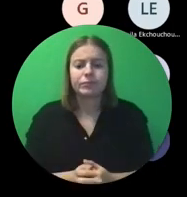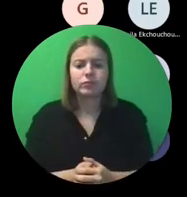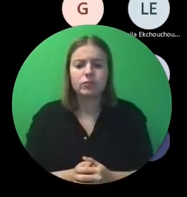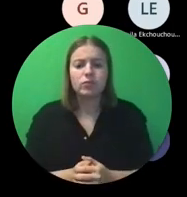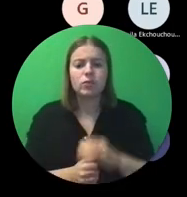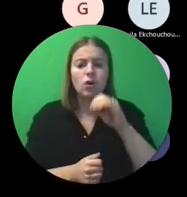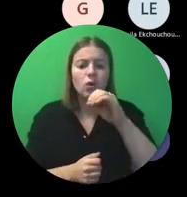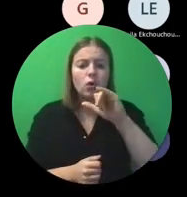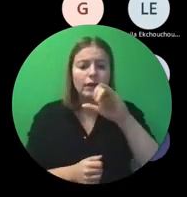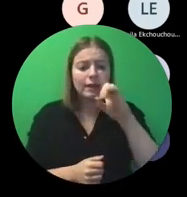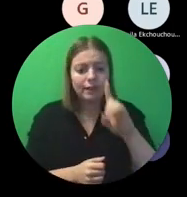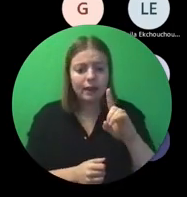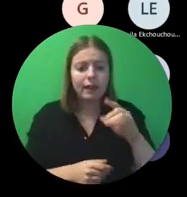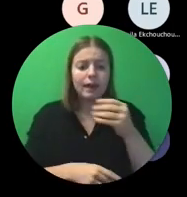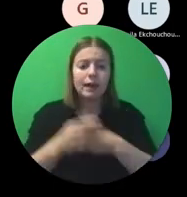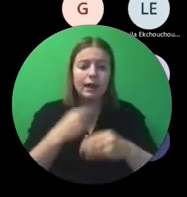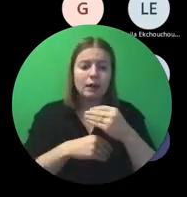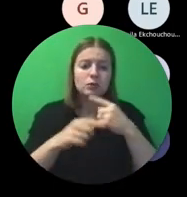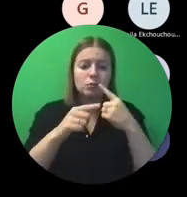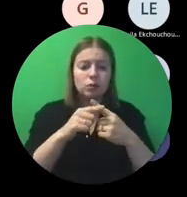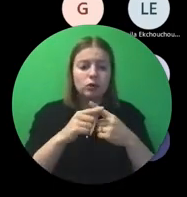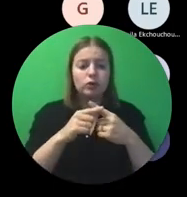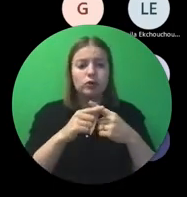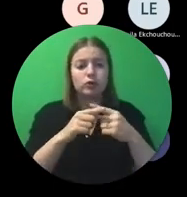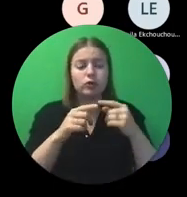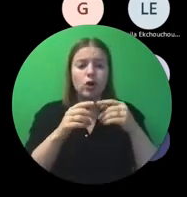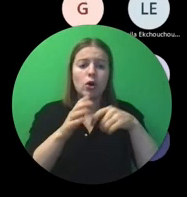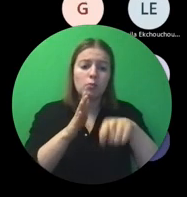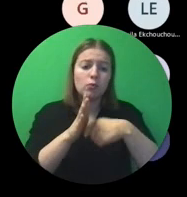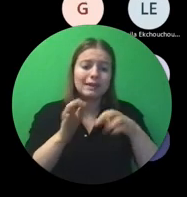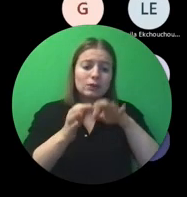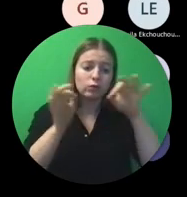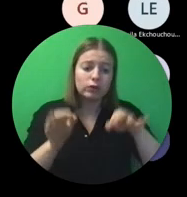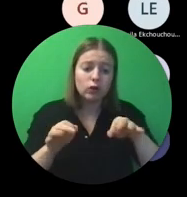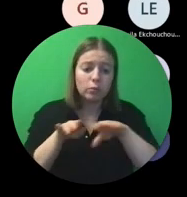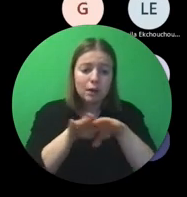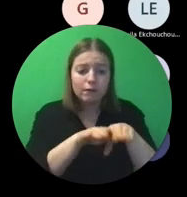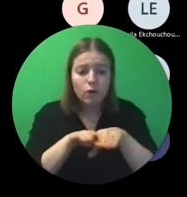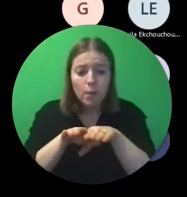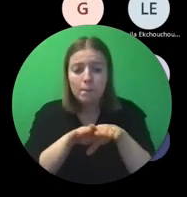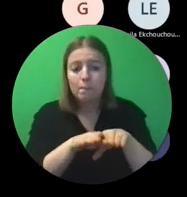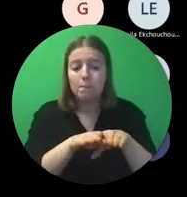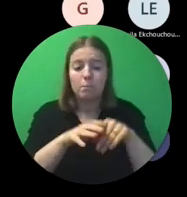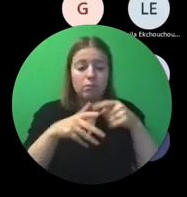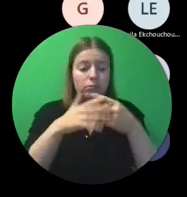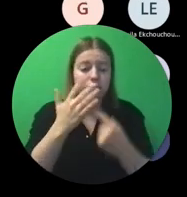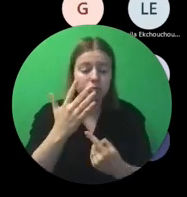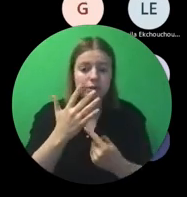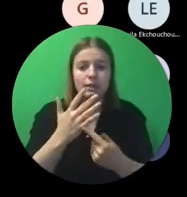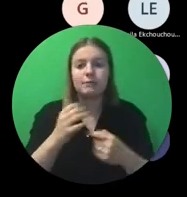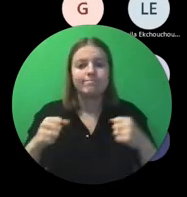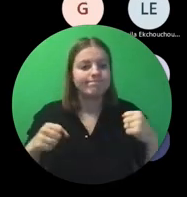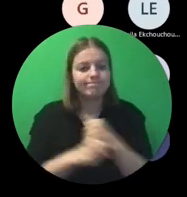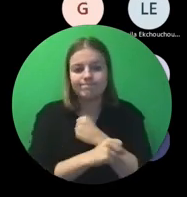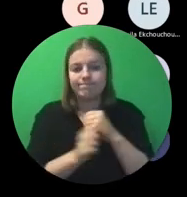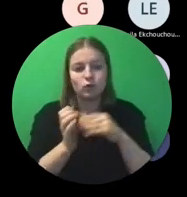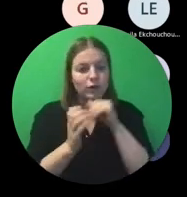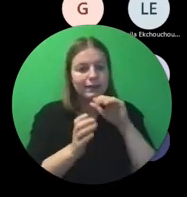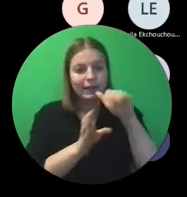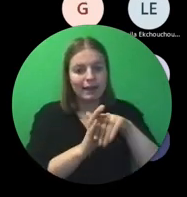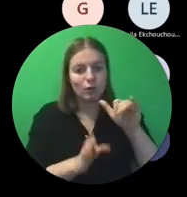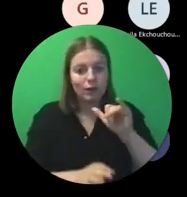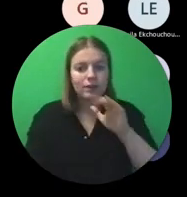OID, OID, Erasmus Plus Project Result Platform en dergelijke meer. Helaas nog niet de beneficiary module.